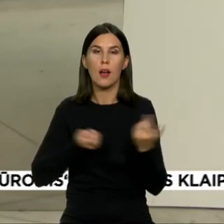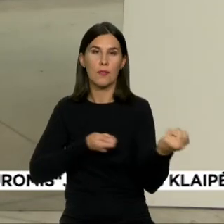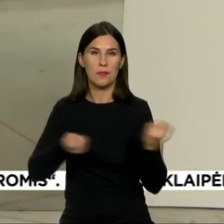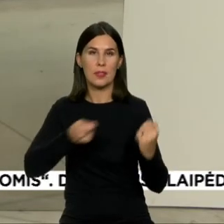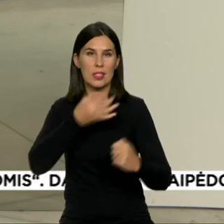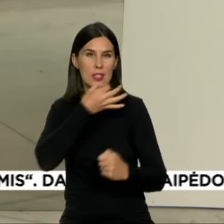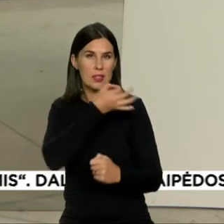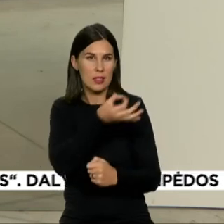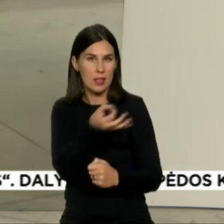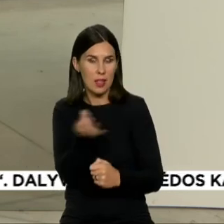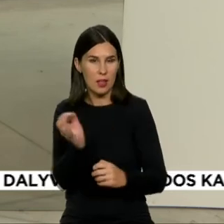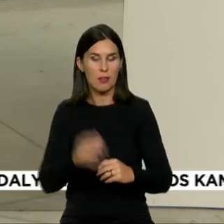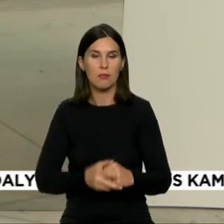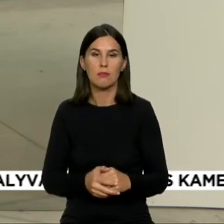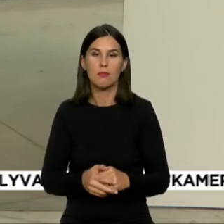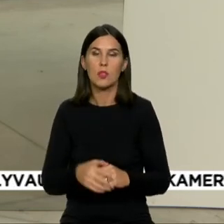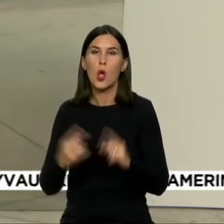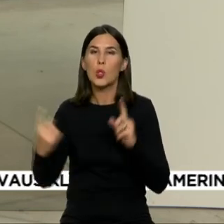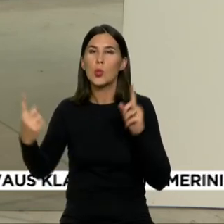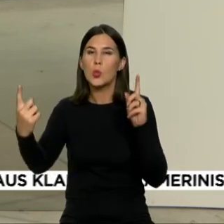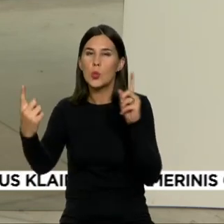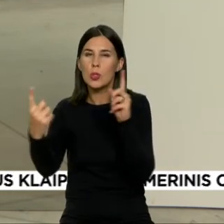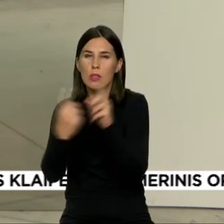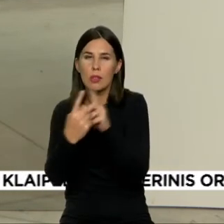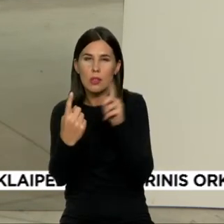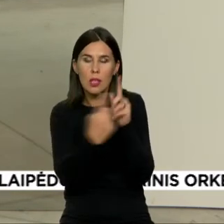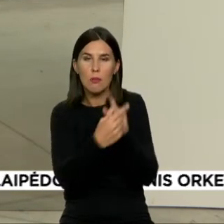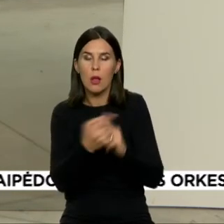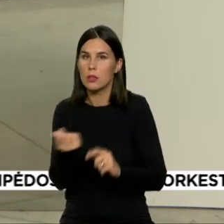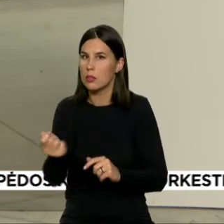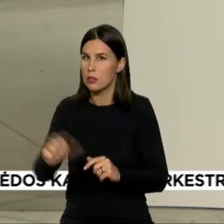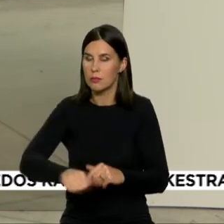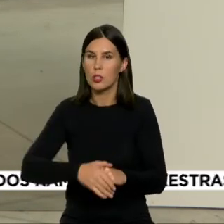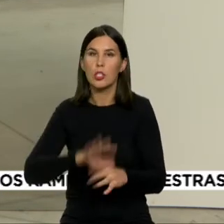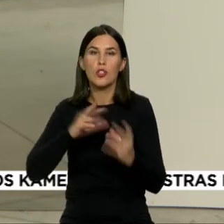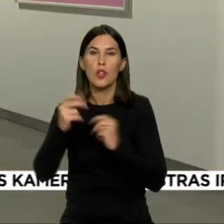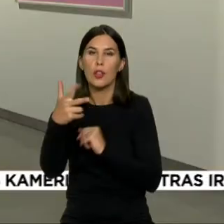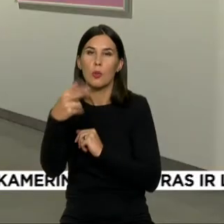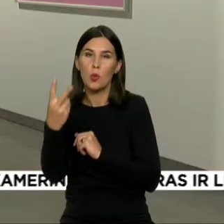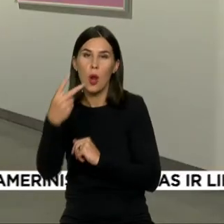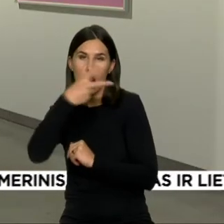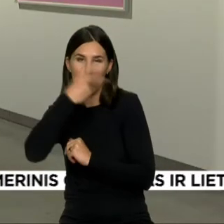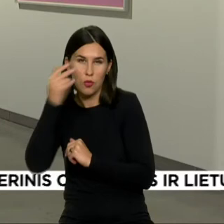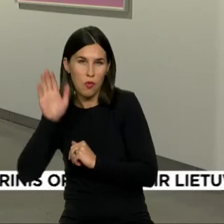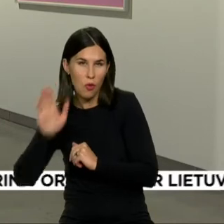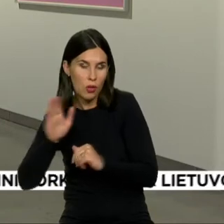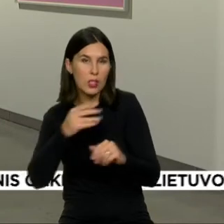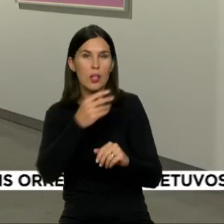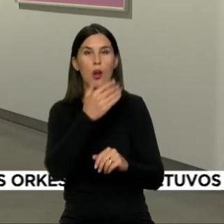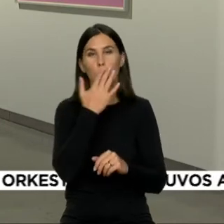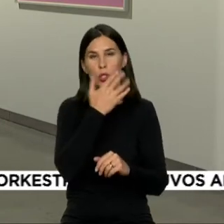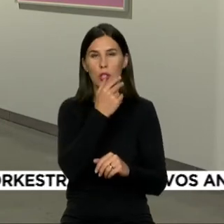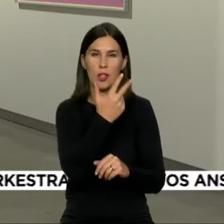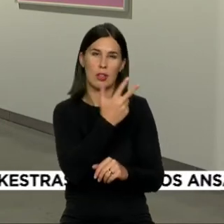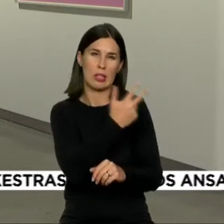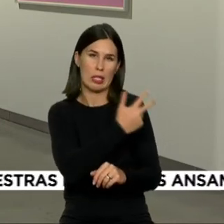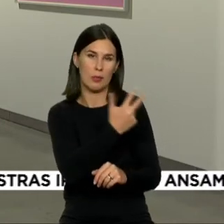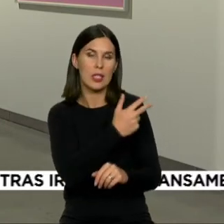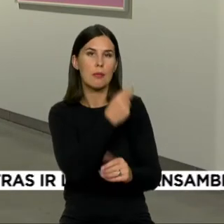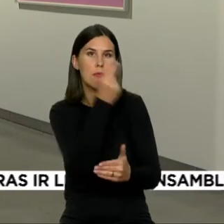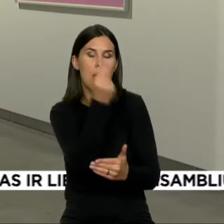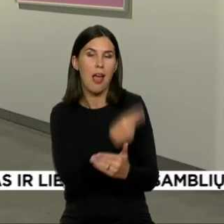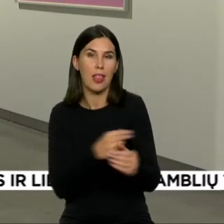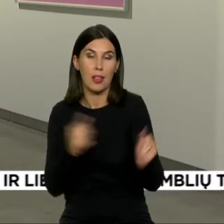tokio susitikimo išties nėra buvę. Joje susitinka 32 Lietuvos ir 33 užsienio menininkai. Tad ir parodai